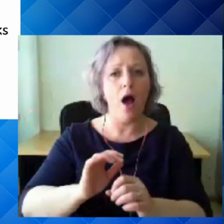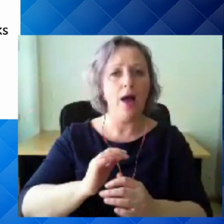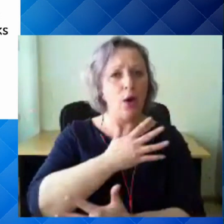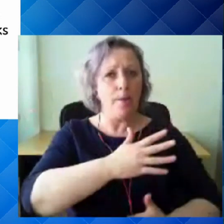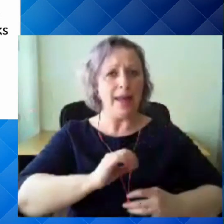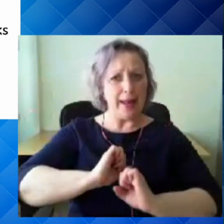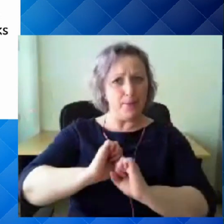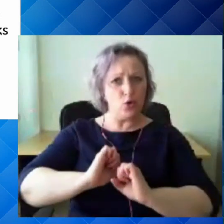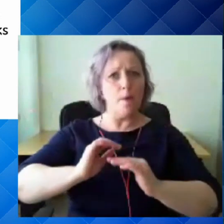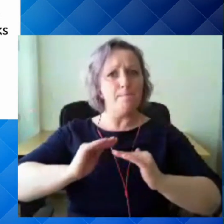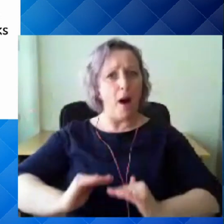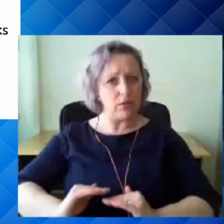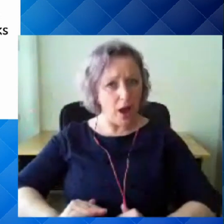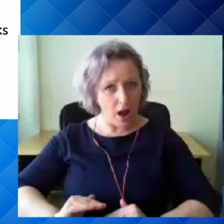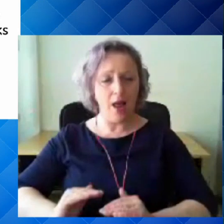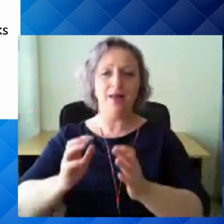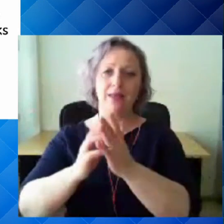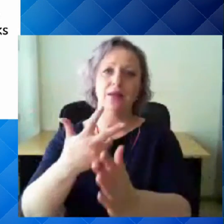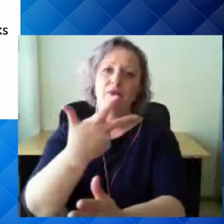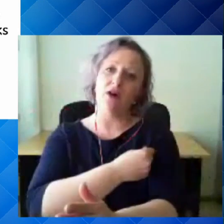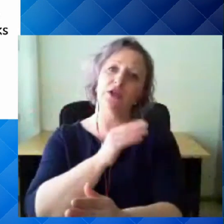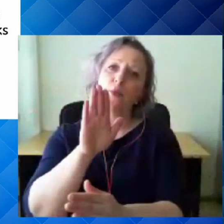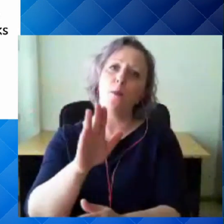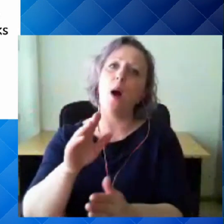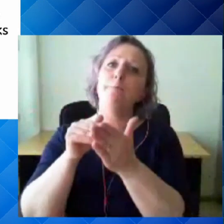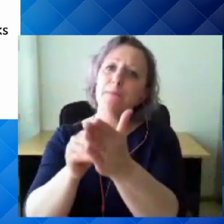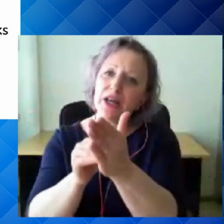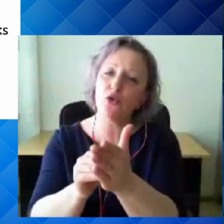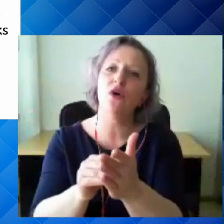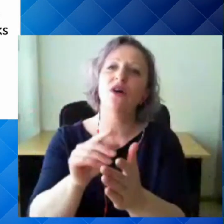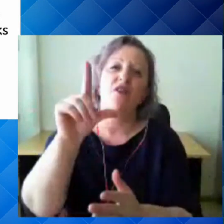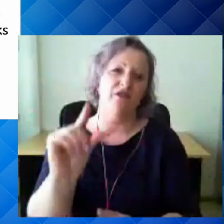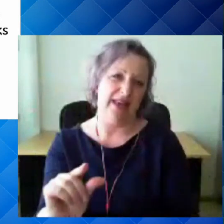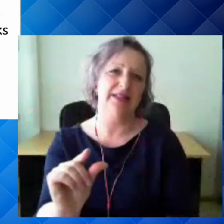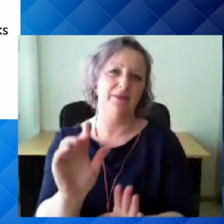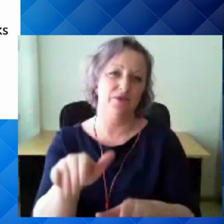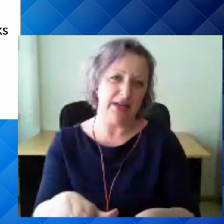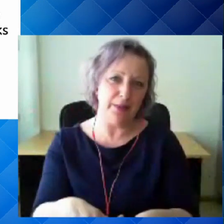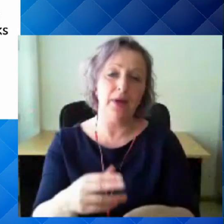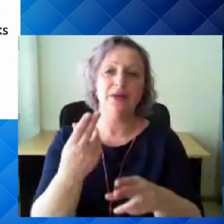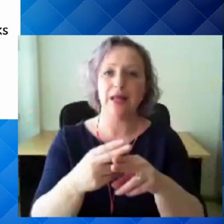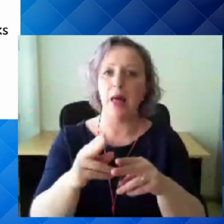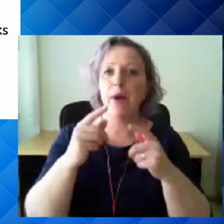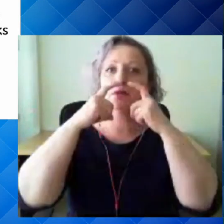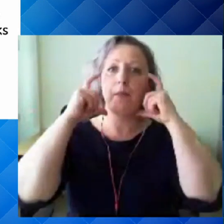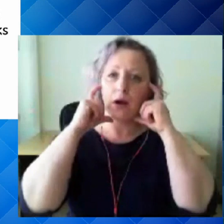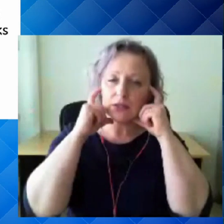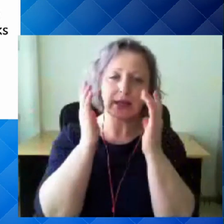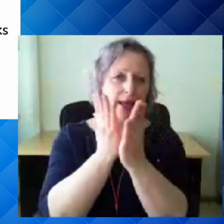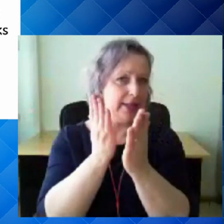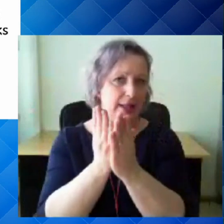vaktsiini lubatud tõhusus võib olla väiksem ja sellisel juhul mask kindlasti